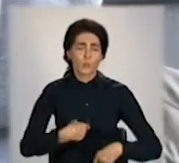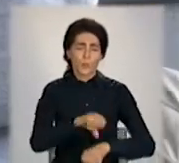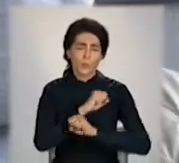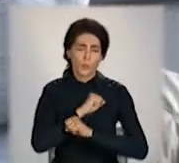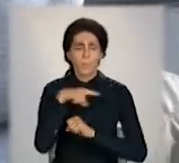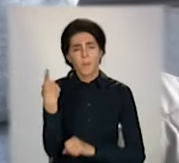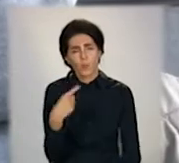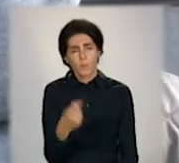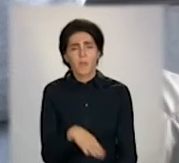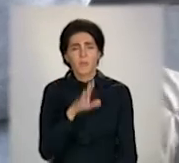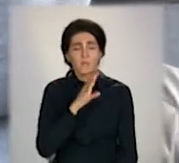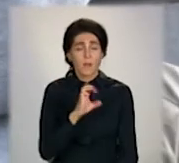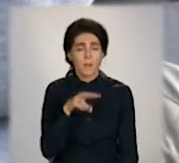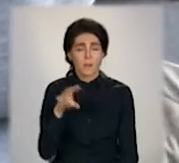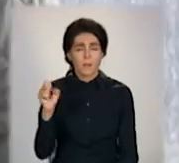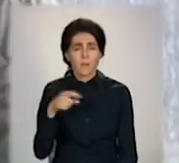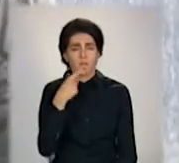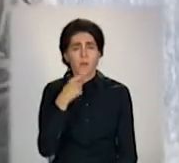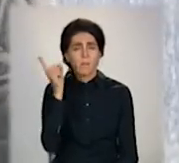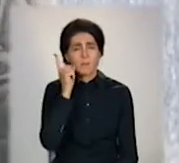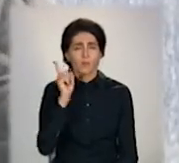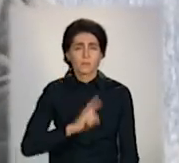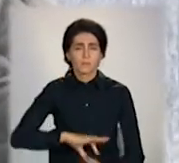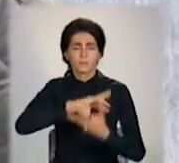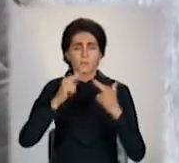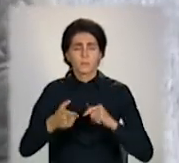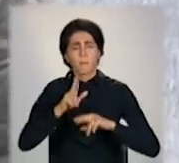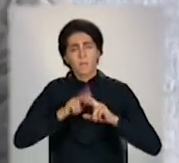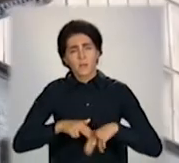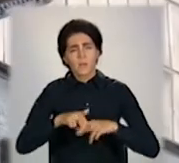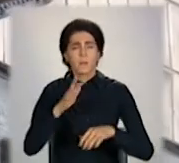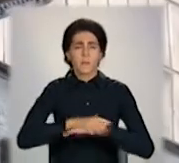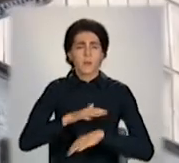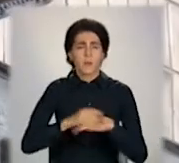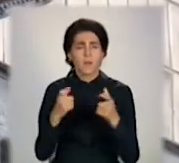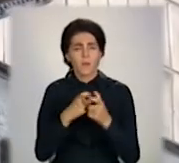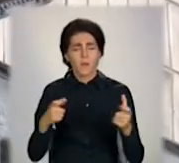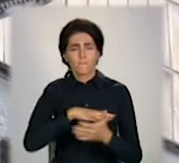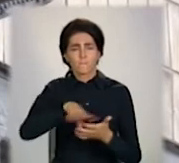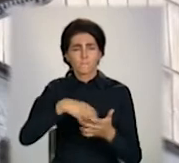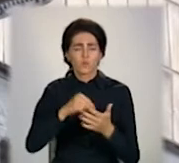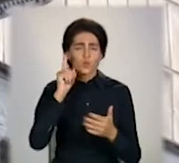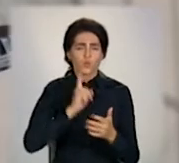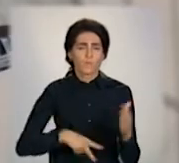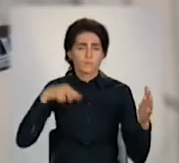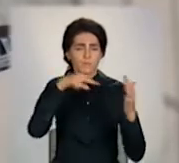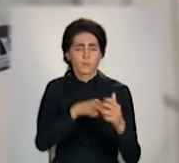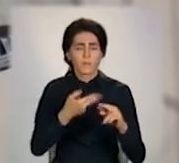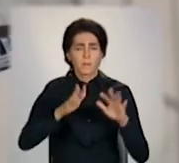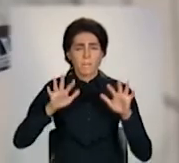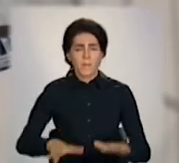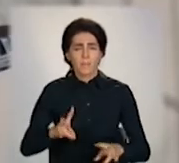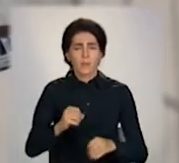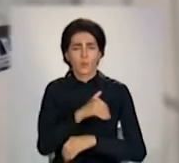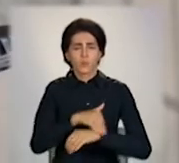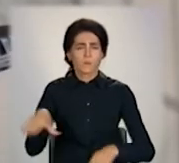Пані Олена каже, телефон нині замінює і паспорт, і банківську картку. Тому можливість підзарядити гаджет прямо на вулиці